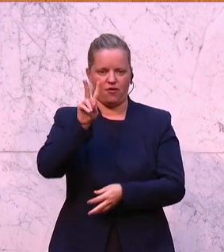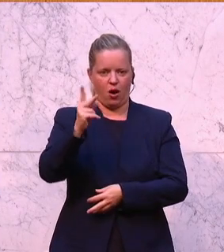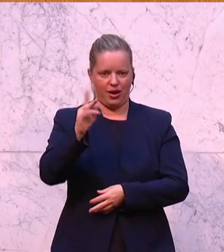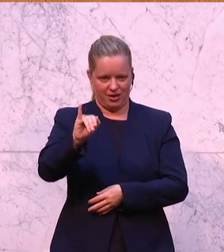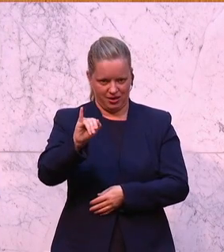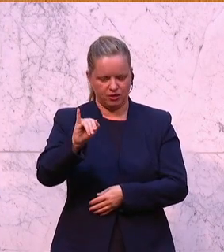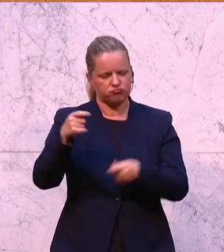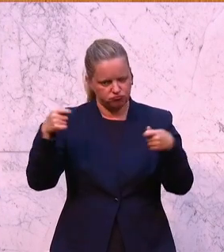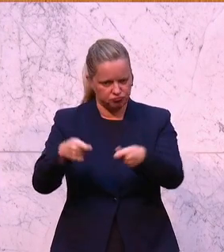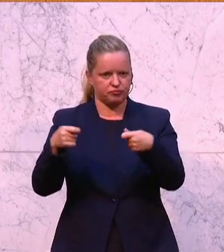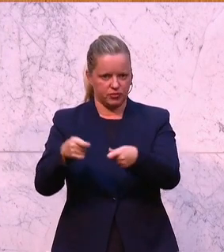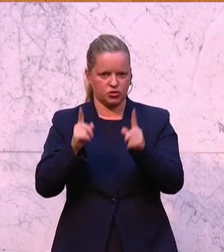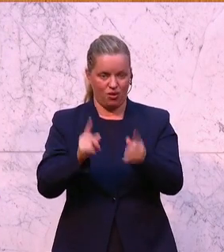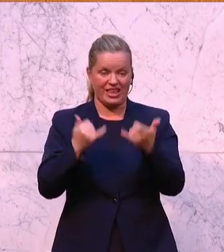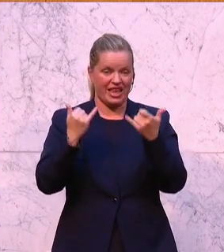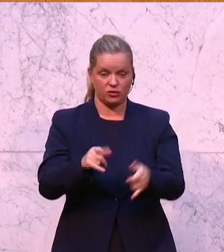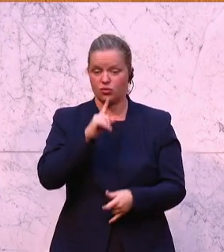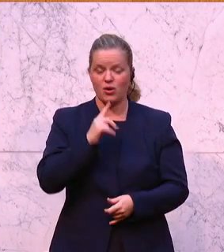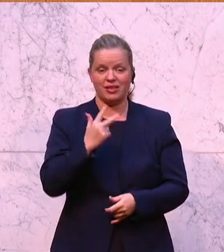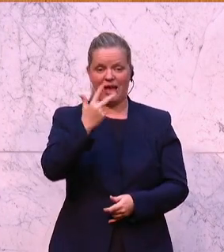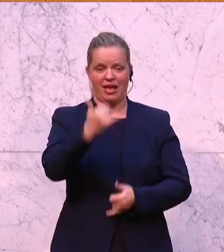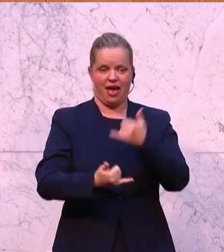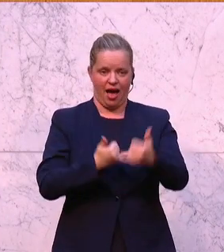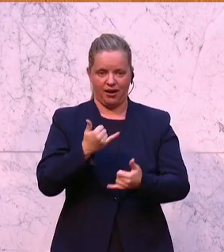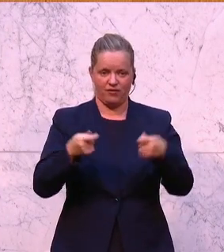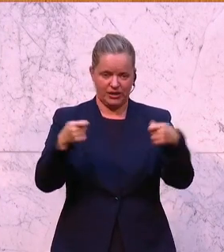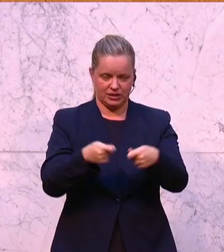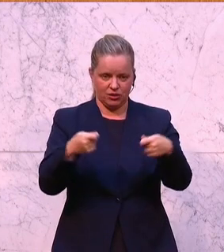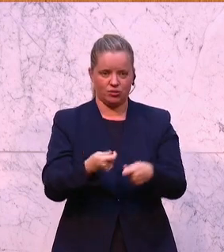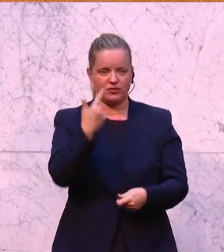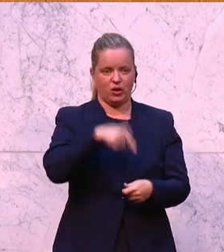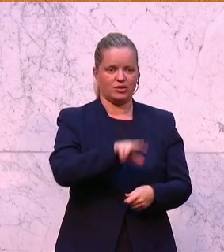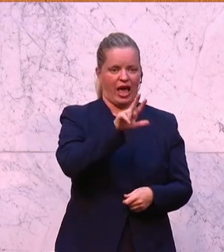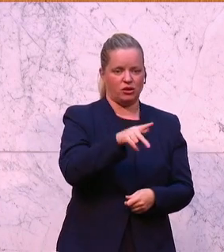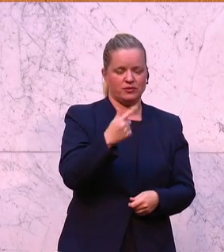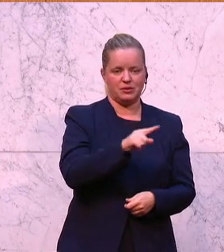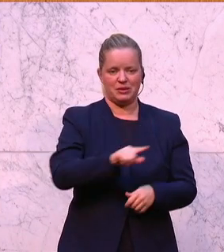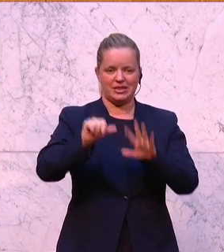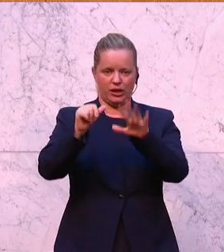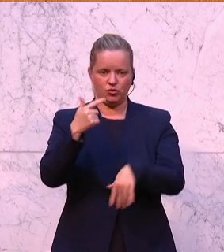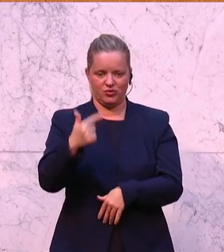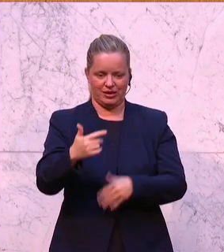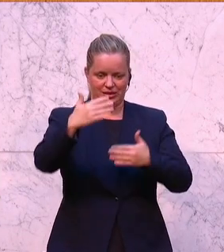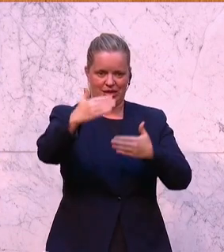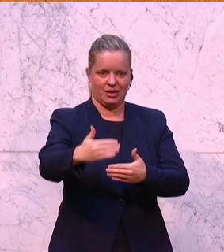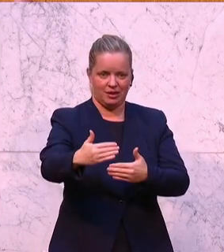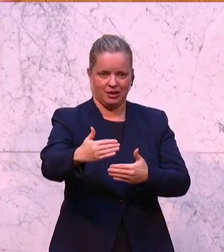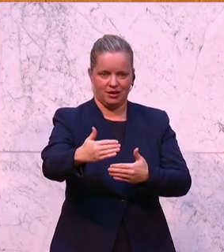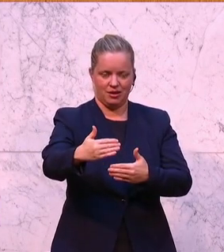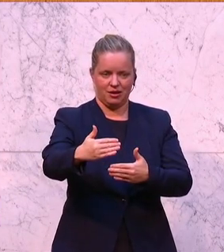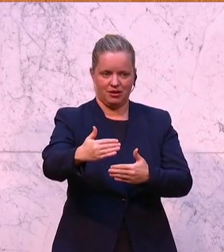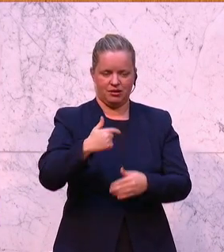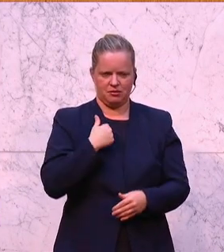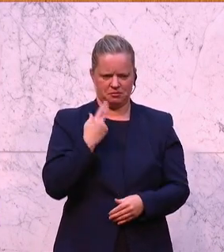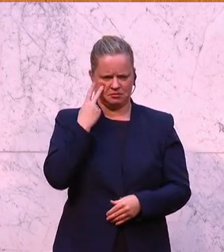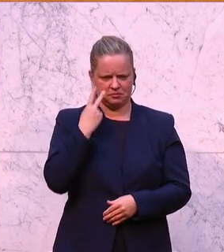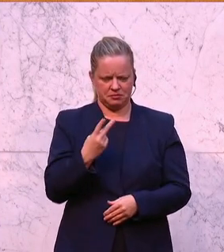Wir haben jetzt eine dreijährige Finanzierung von 2023 bis 2026. Und wenn ich mir